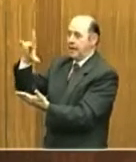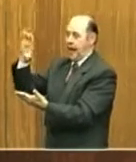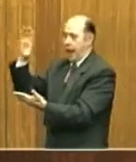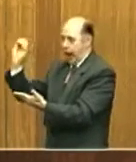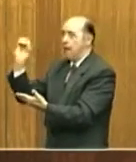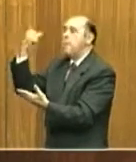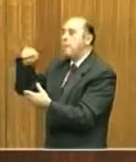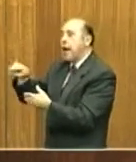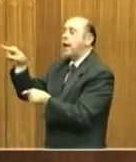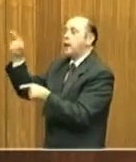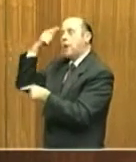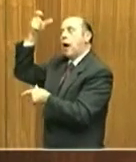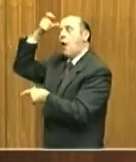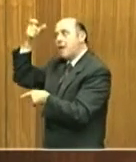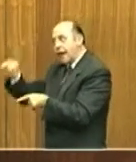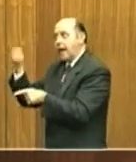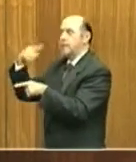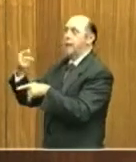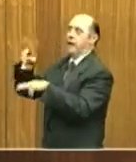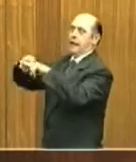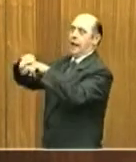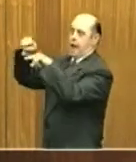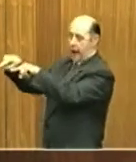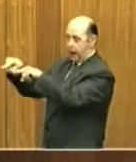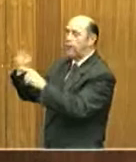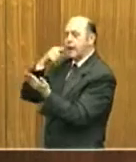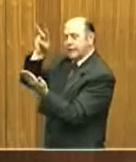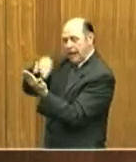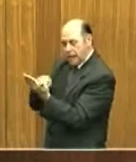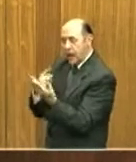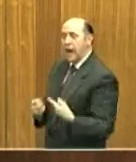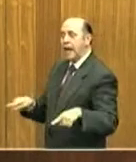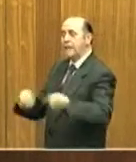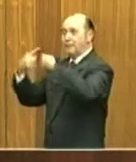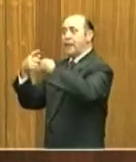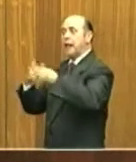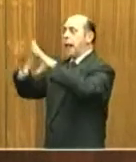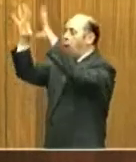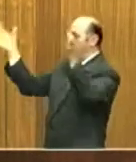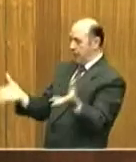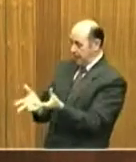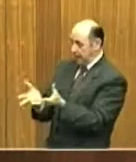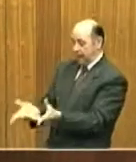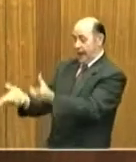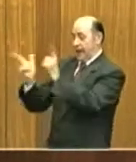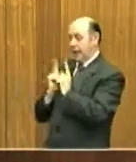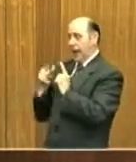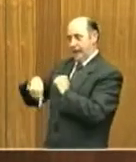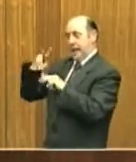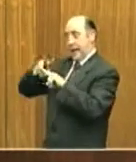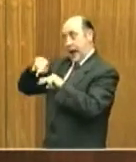'italiano di fronte alle sfide esterne. Vi si legge, la sfida della globalità rappresenta per l'italiano un